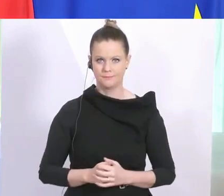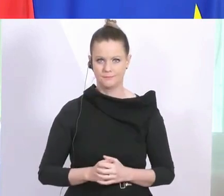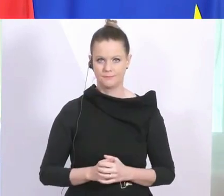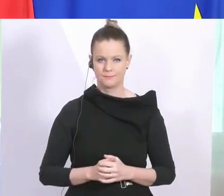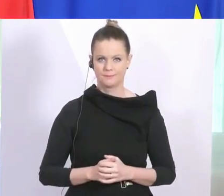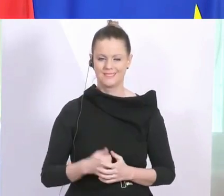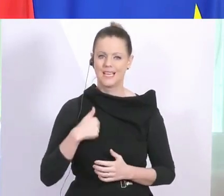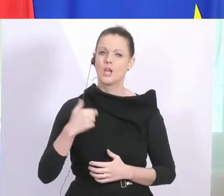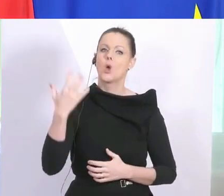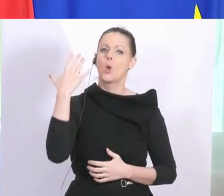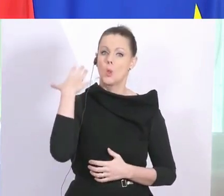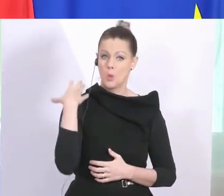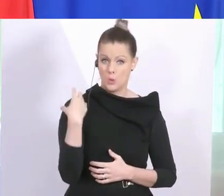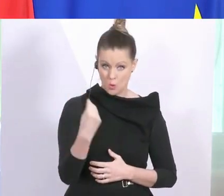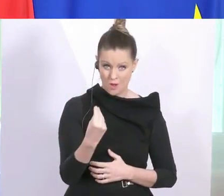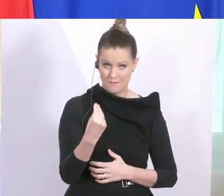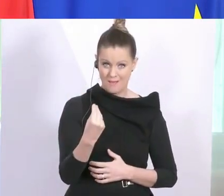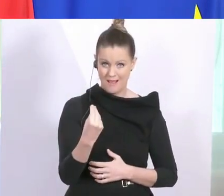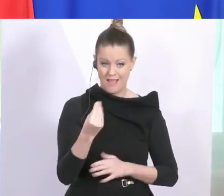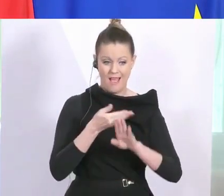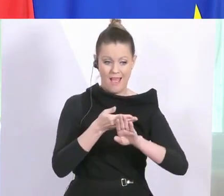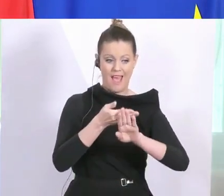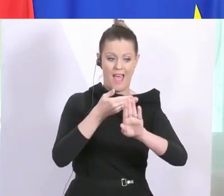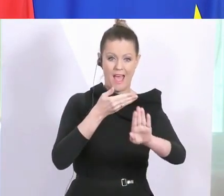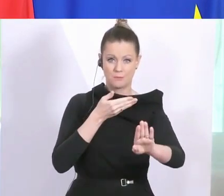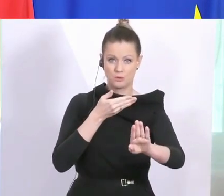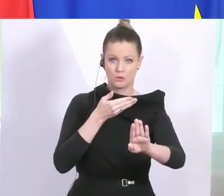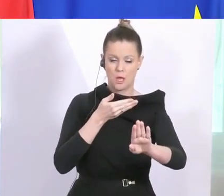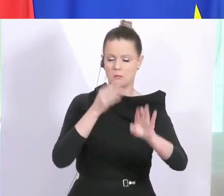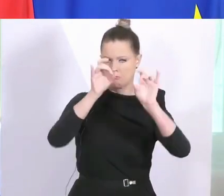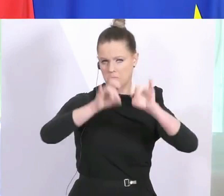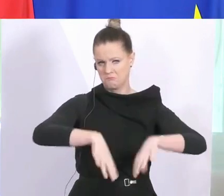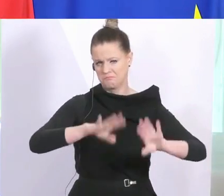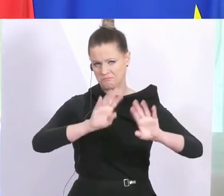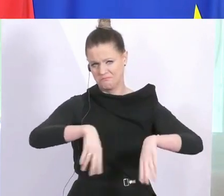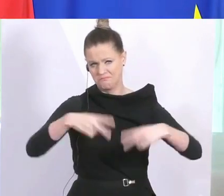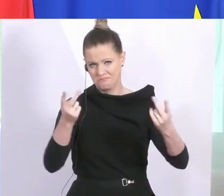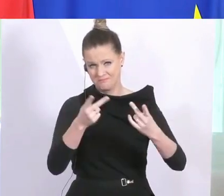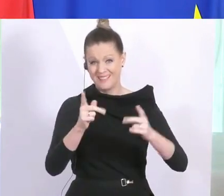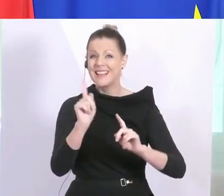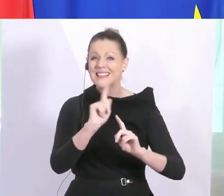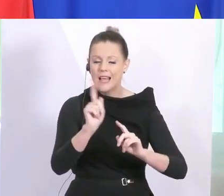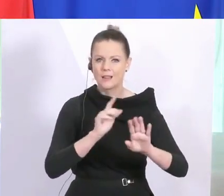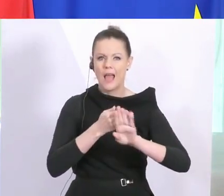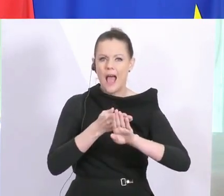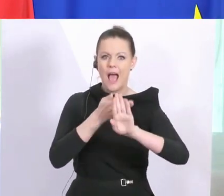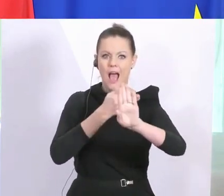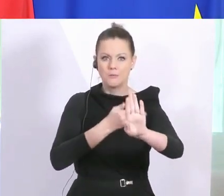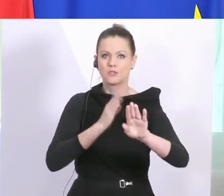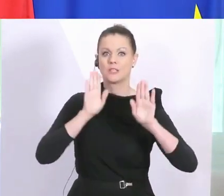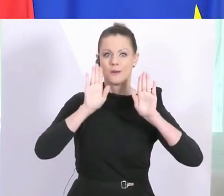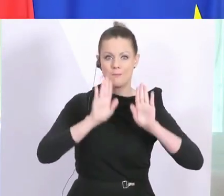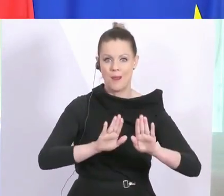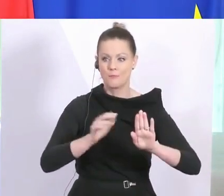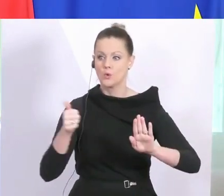kein Ende oder Ersatz des Abstands halten, sondern es ist eine zusätzliche Ergänzung, weil wir